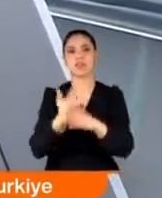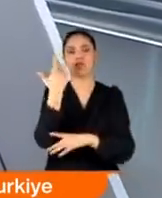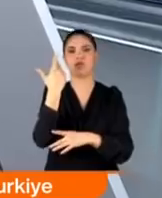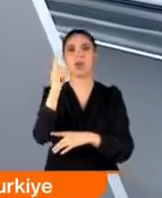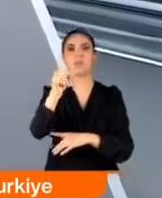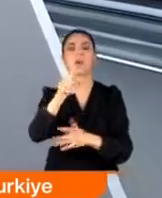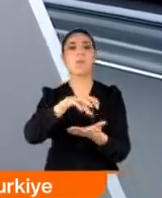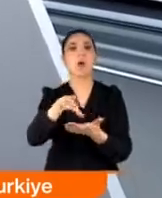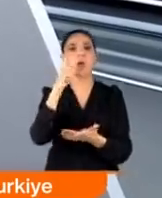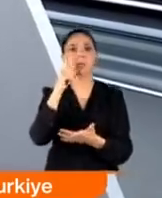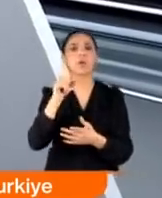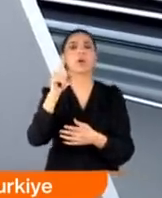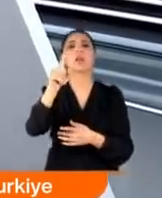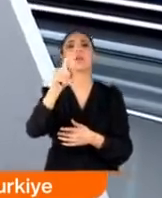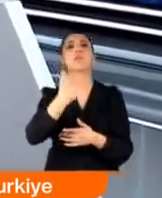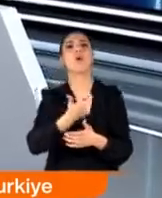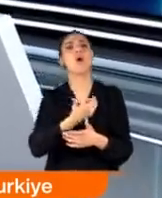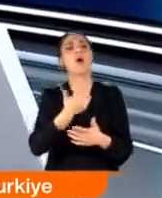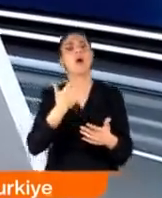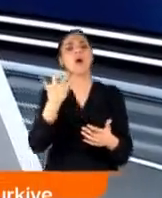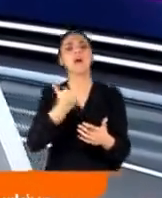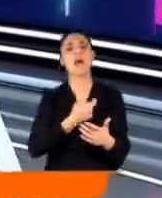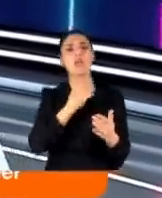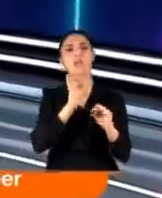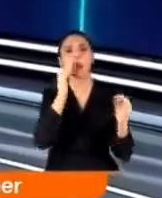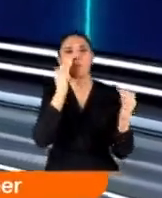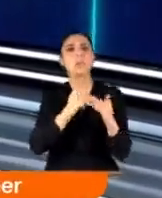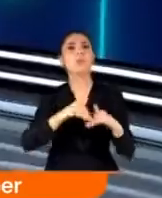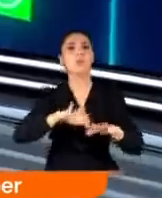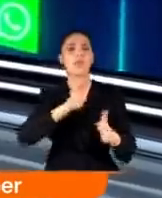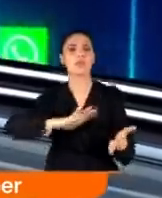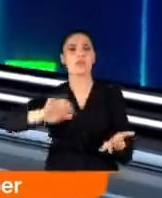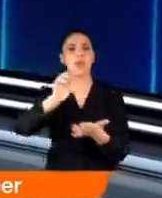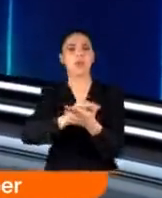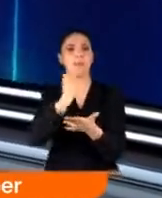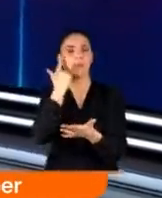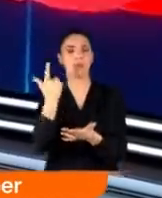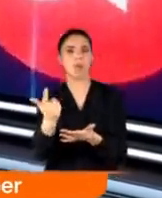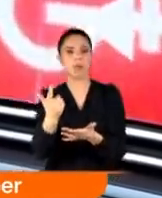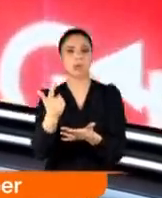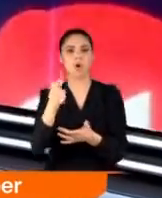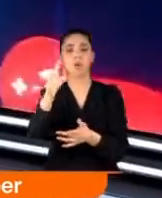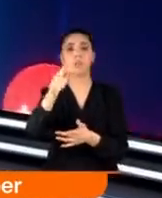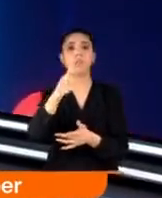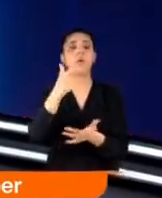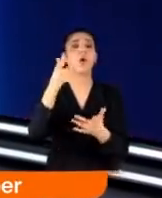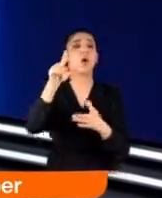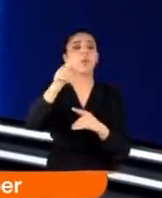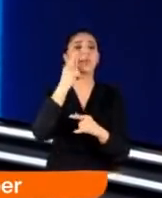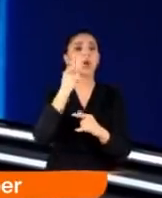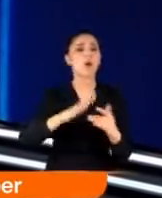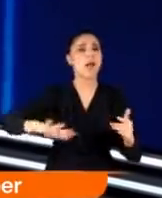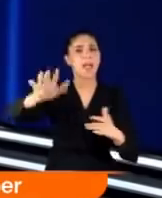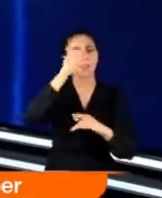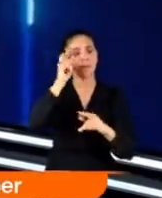bu. Ama burada legal değil de biraz illegal yürüyor gibi işler. Zemin sosyal medya anlayacağınız gibi görselden. Bu mecra üzerinden